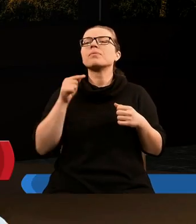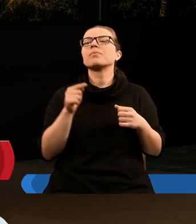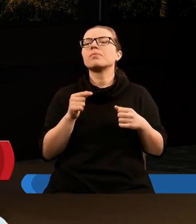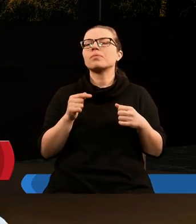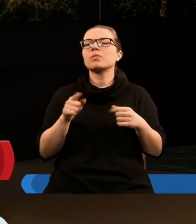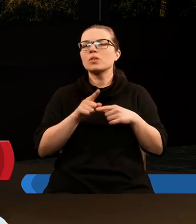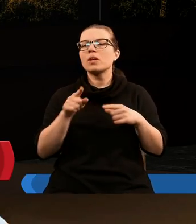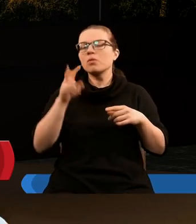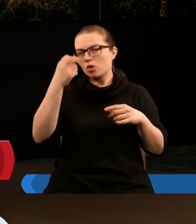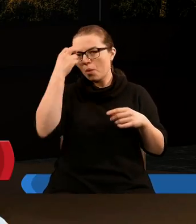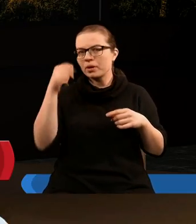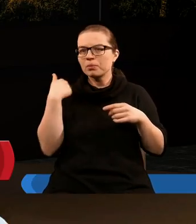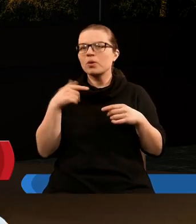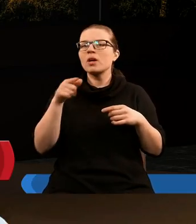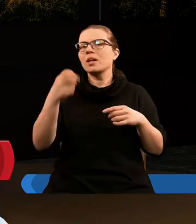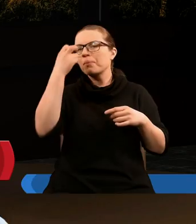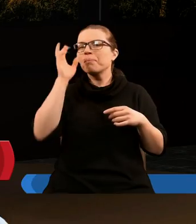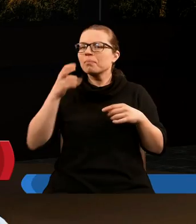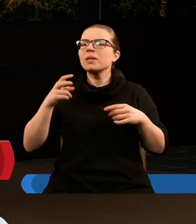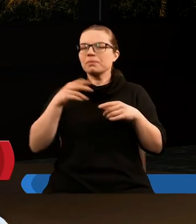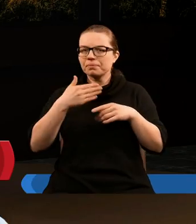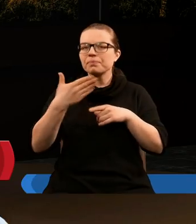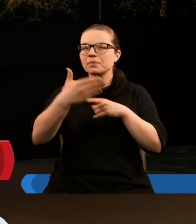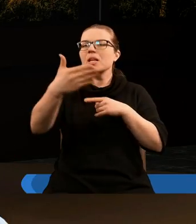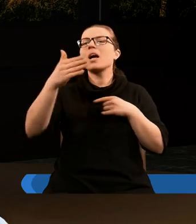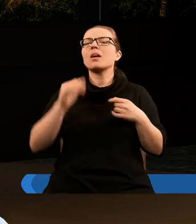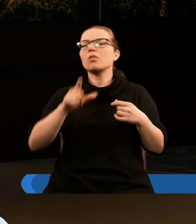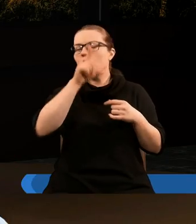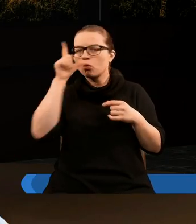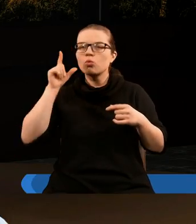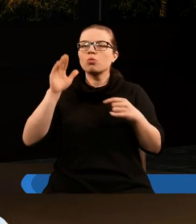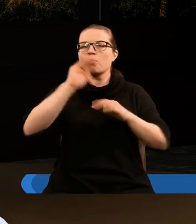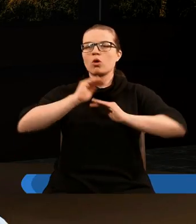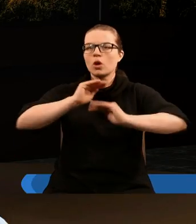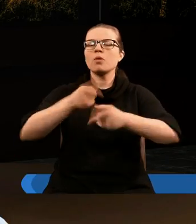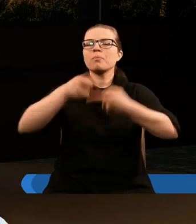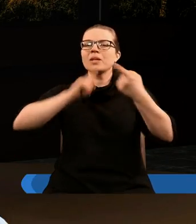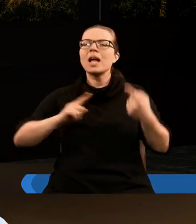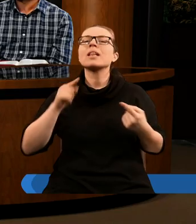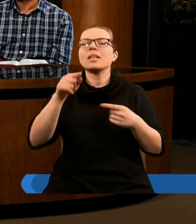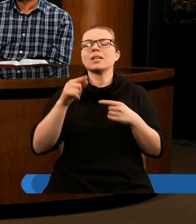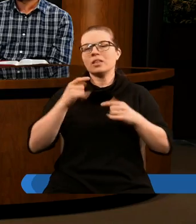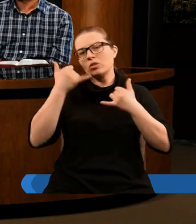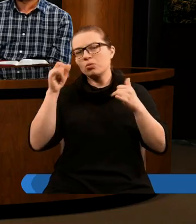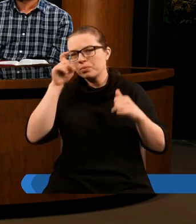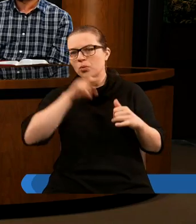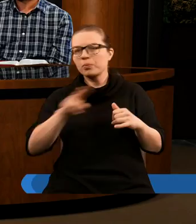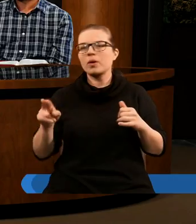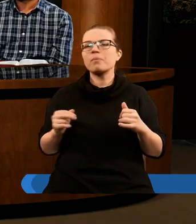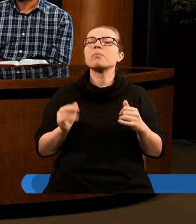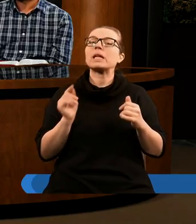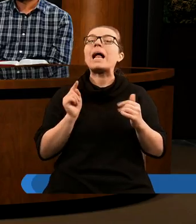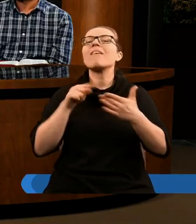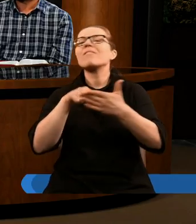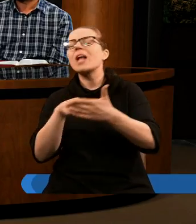tysiące mają zostać opieczętowane i ta pieczęść będzie chroniła lud Boży przed plagami. Czy mamy jakieś